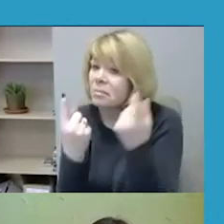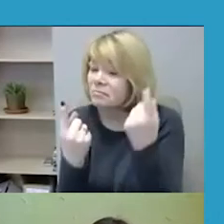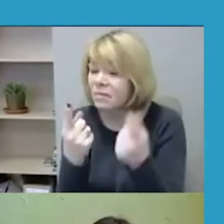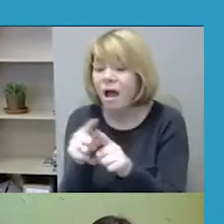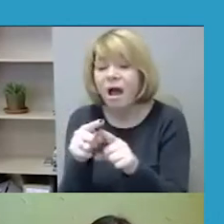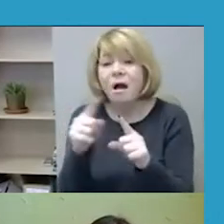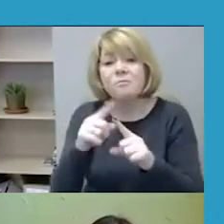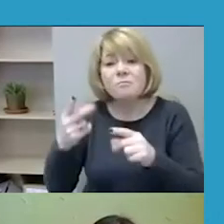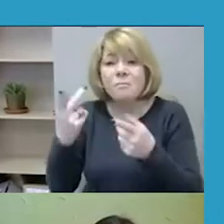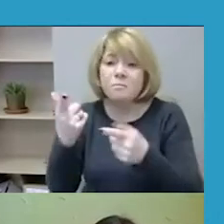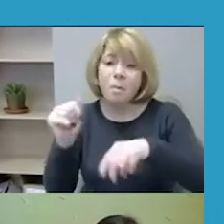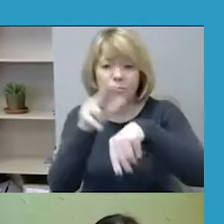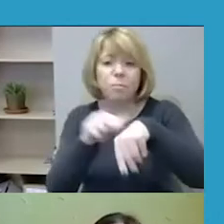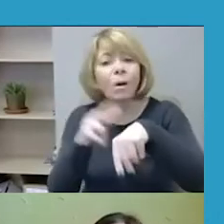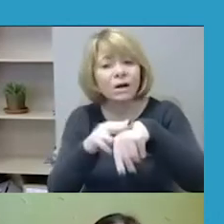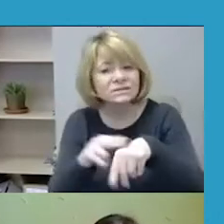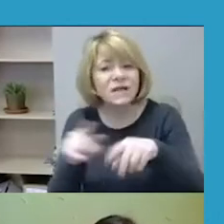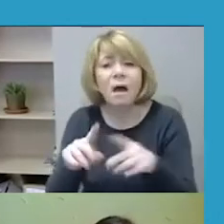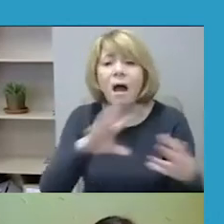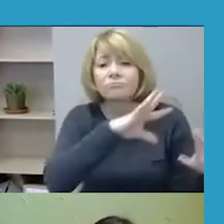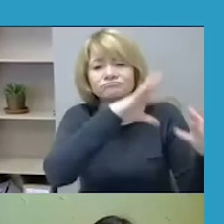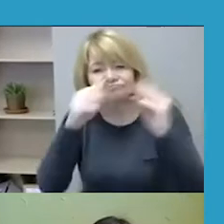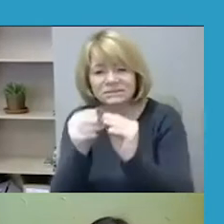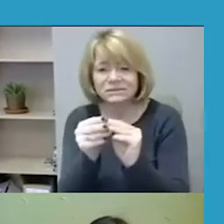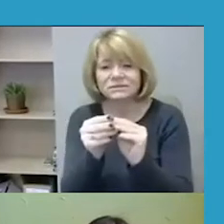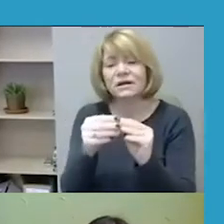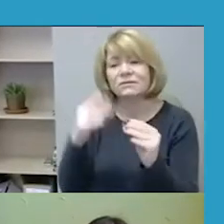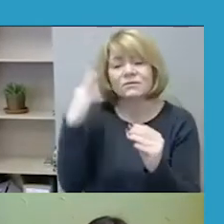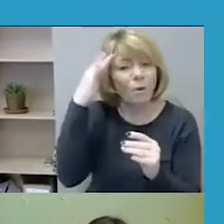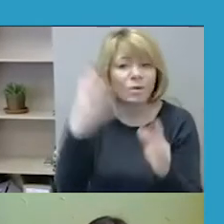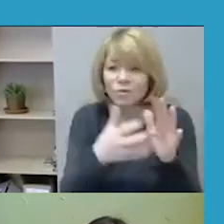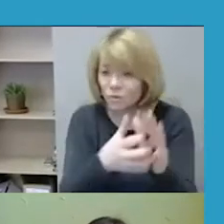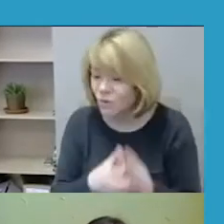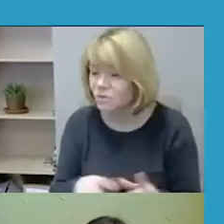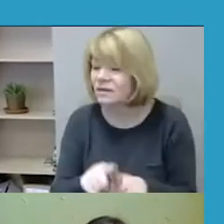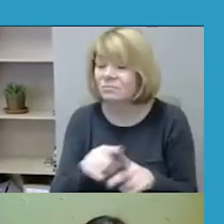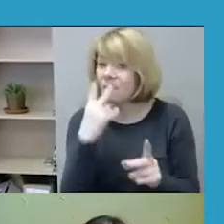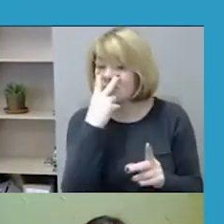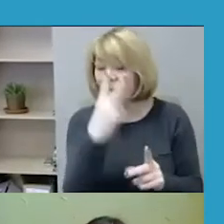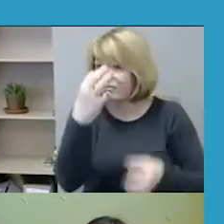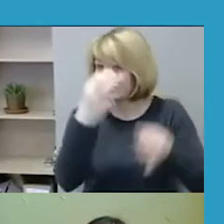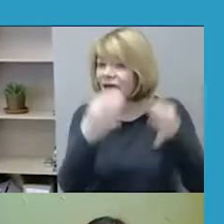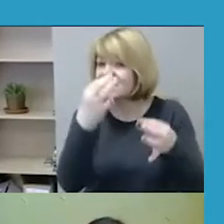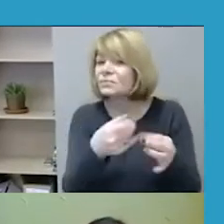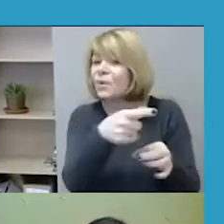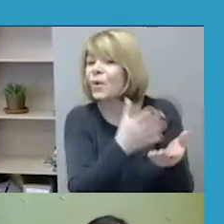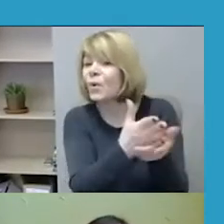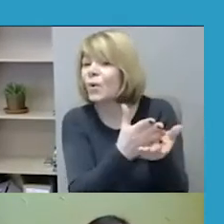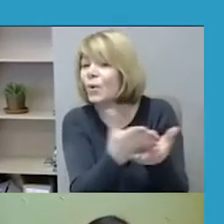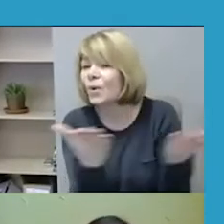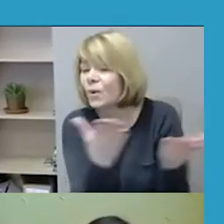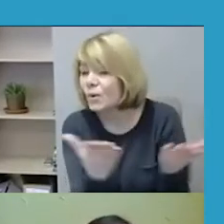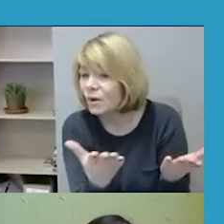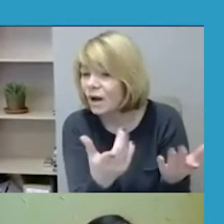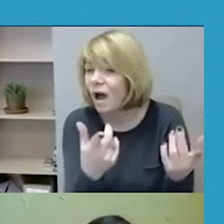ir bandrus kriterijus nustatančios teismų praktikos, nes tokios praktikos reikia tyriant,